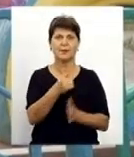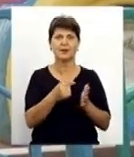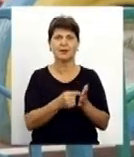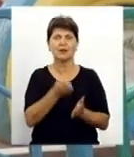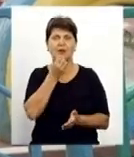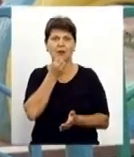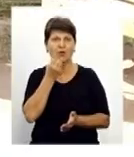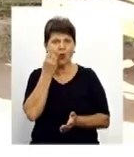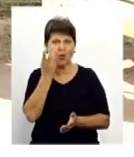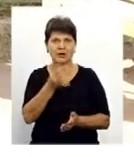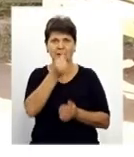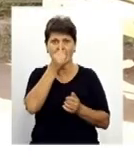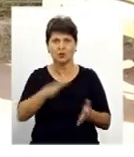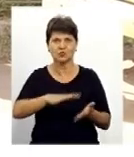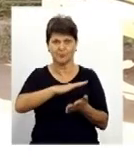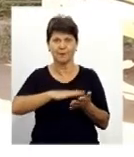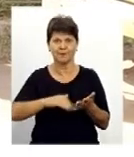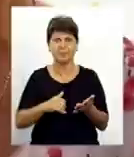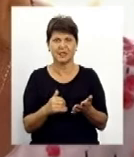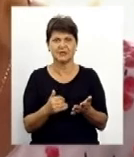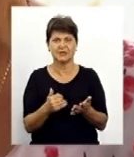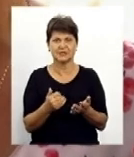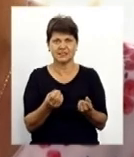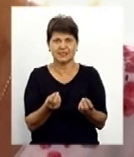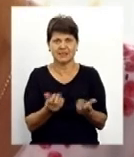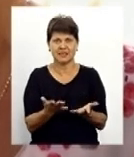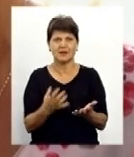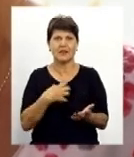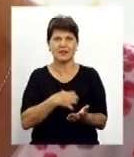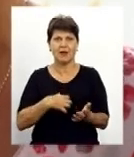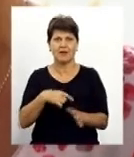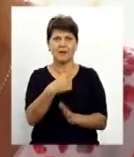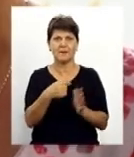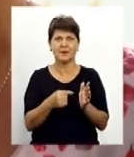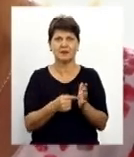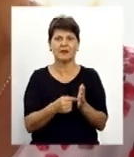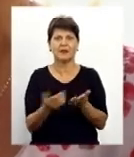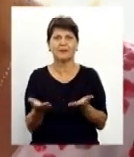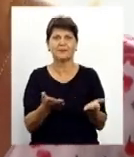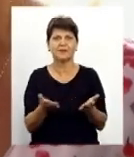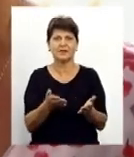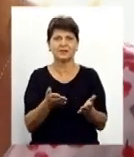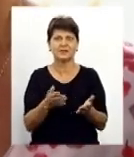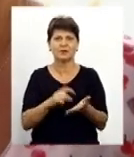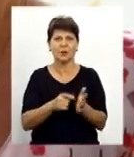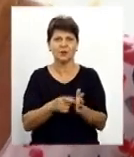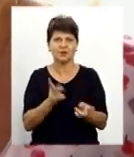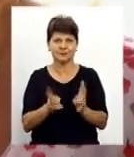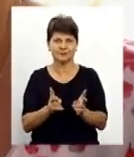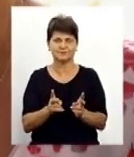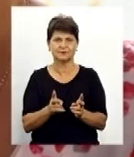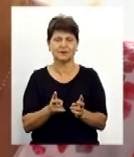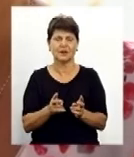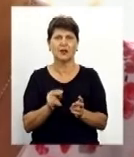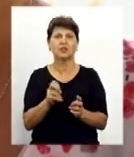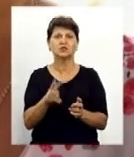можемо без них обійтися, коли нагальне питання стало десь відремонтувати кухню, то що мені робити, чим